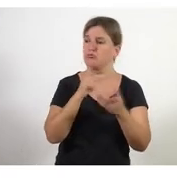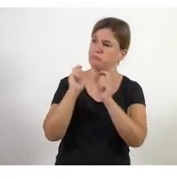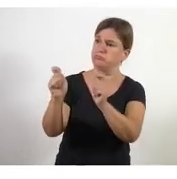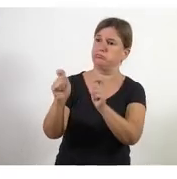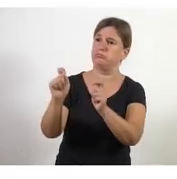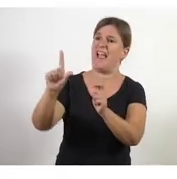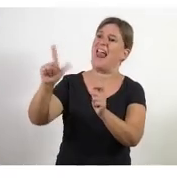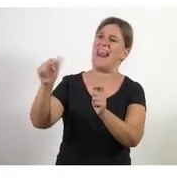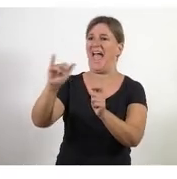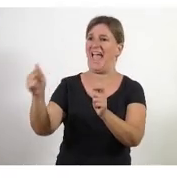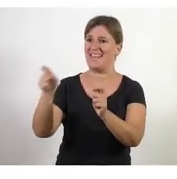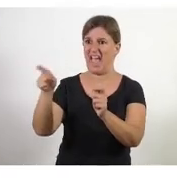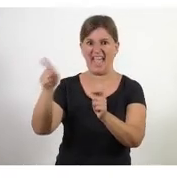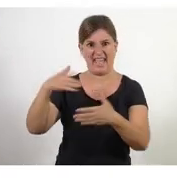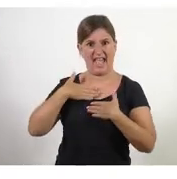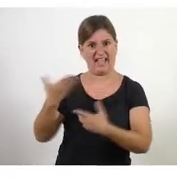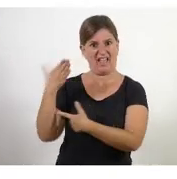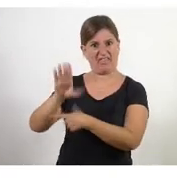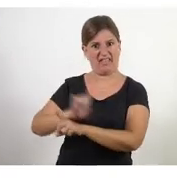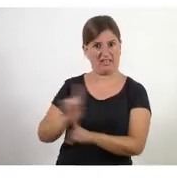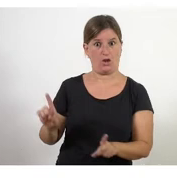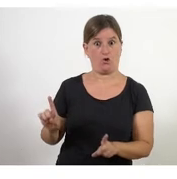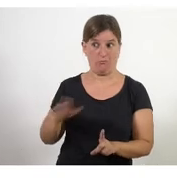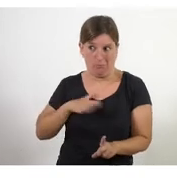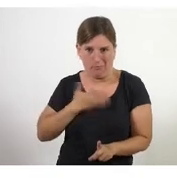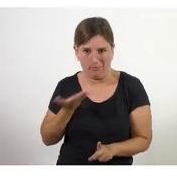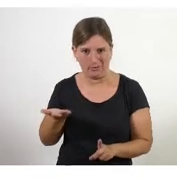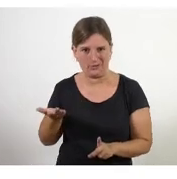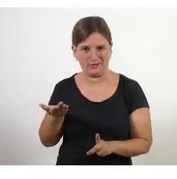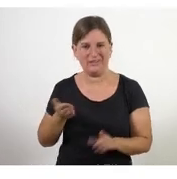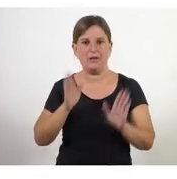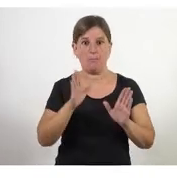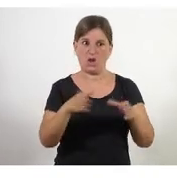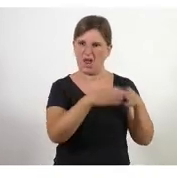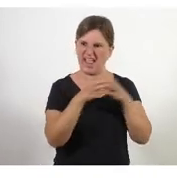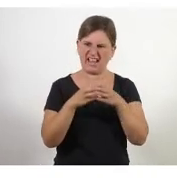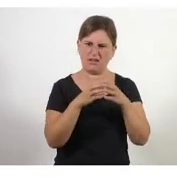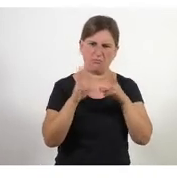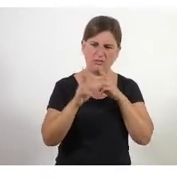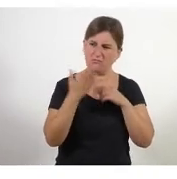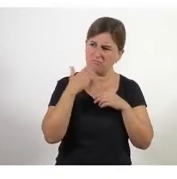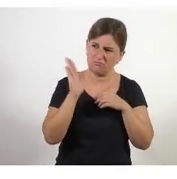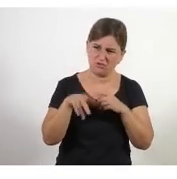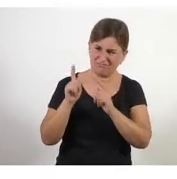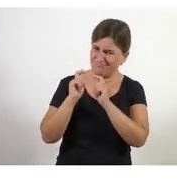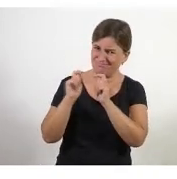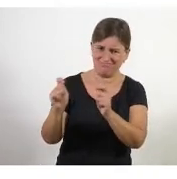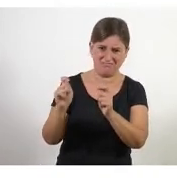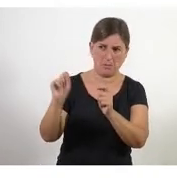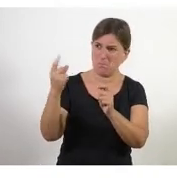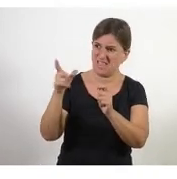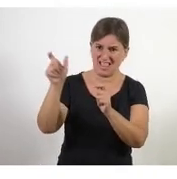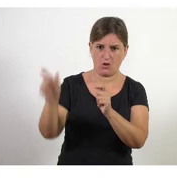potser la Laia no sabia autocand no era una autocandidata però si l'equip veu que la persona per millor per